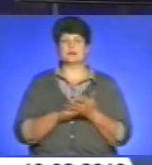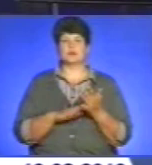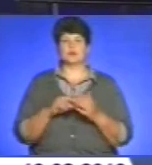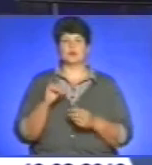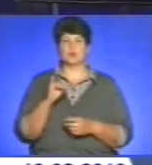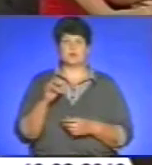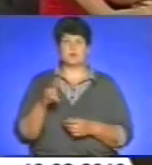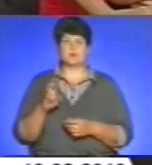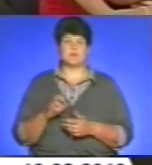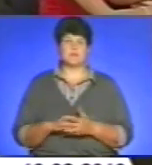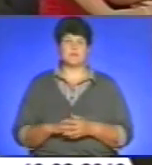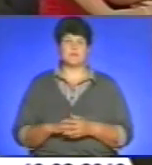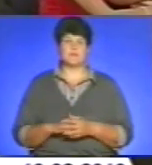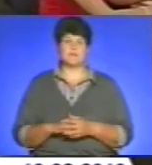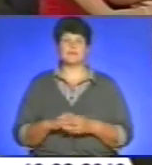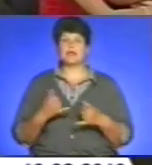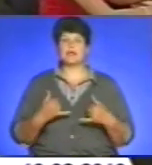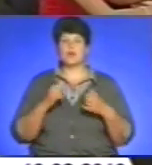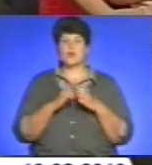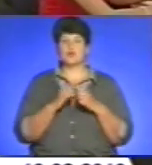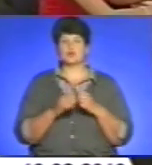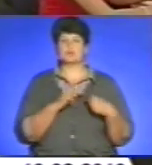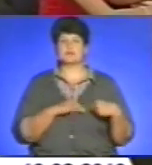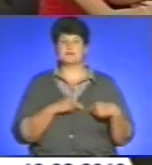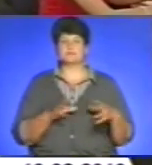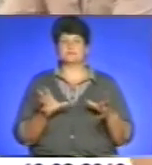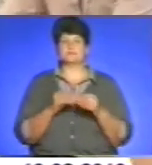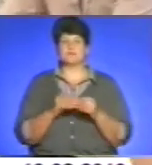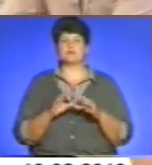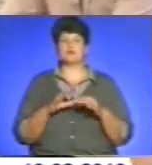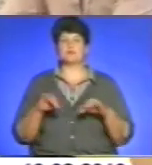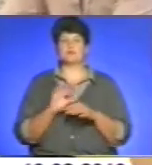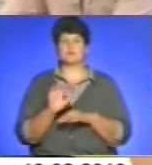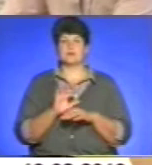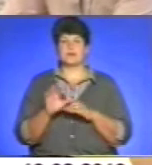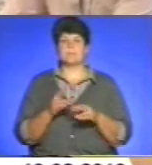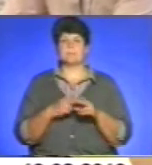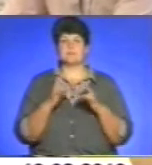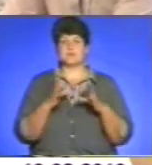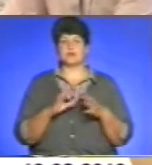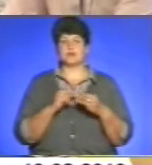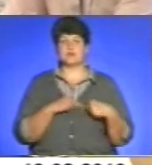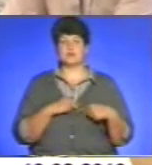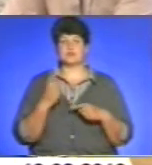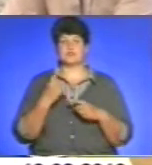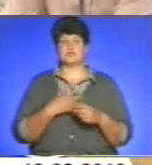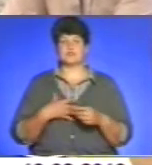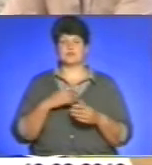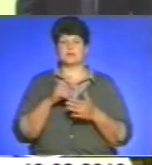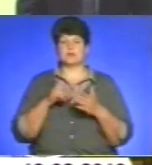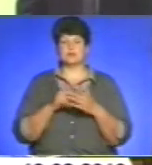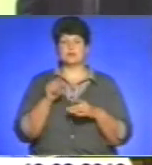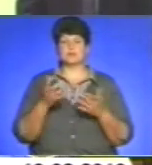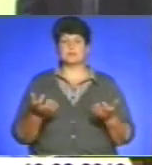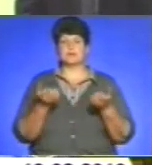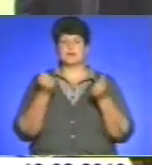Валах. Для кожного працівника, зайнятого у сфері суспільного виробництва, безпека праці – одне із важливих питань. Саме тому за